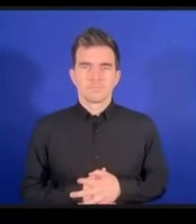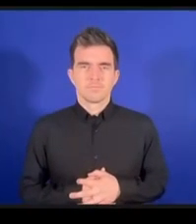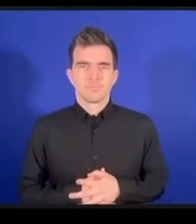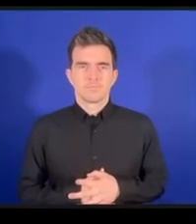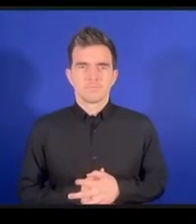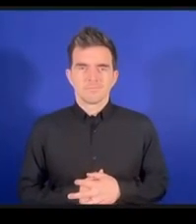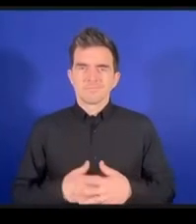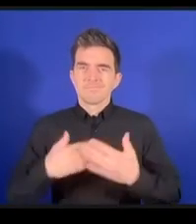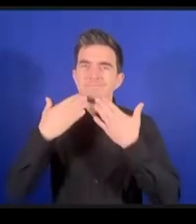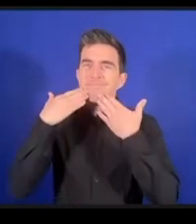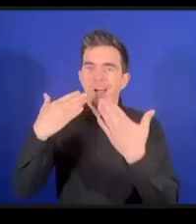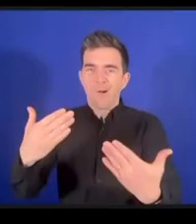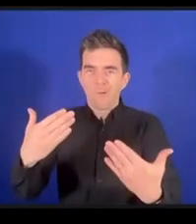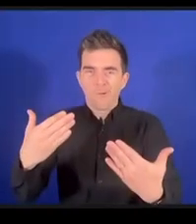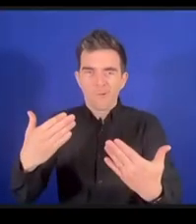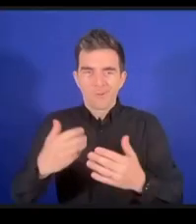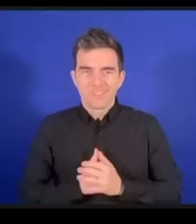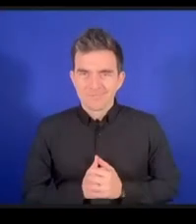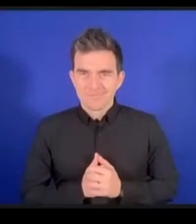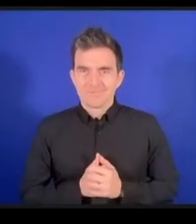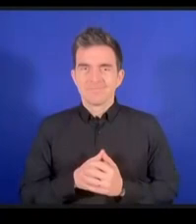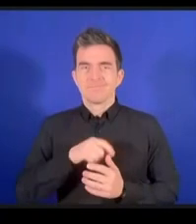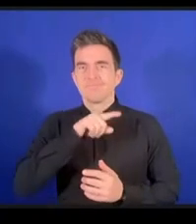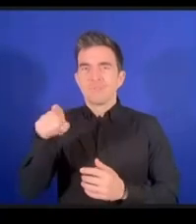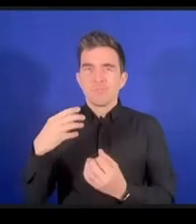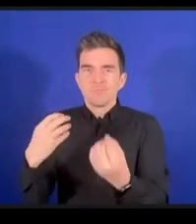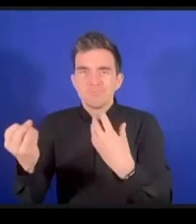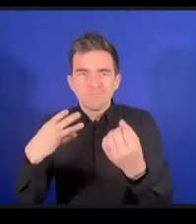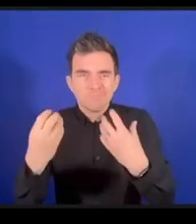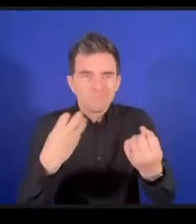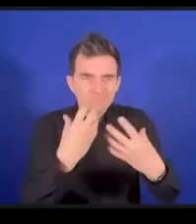コメントをいただいて感謝いたしますありがとうございます